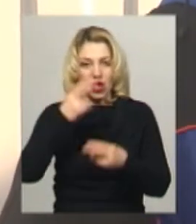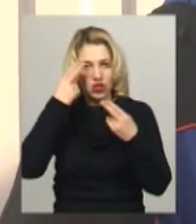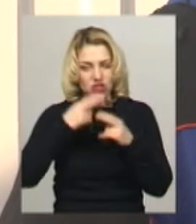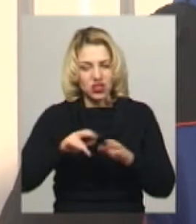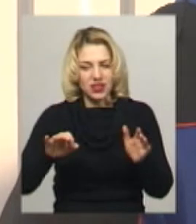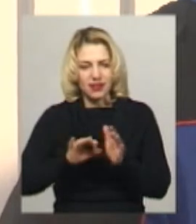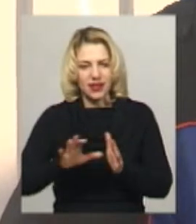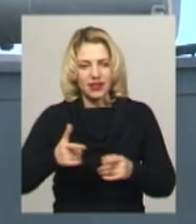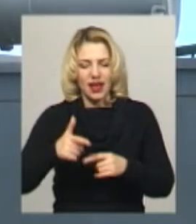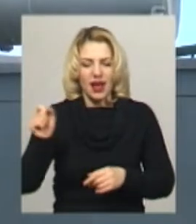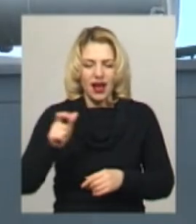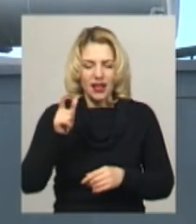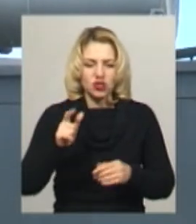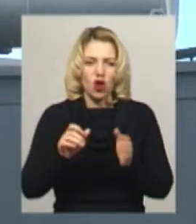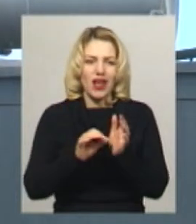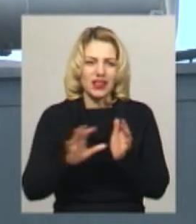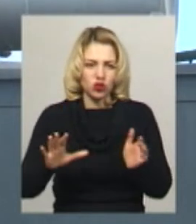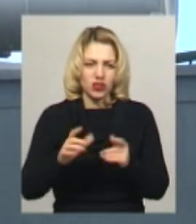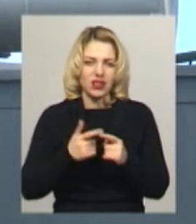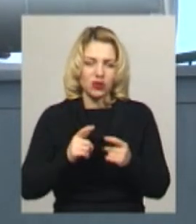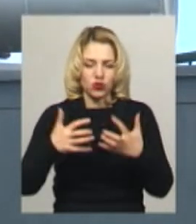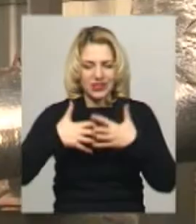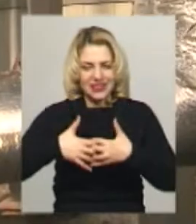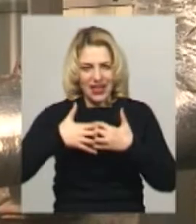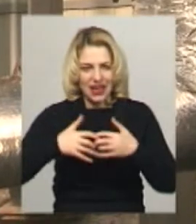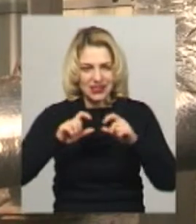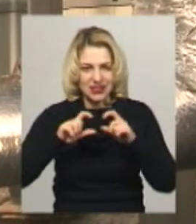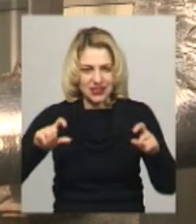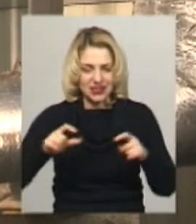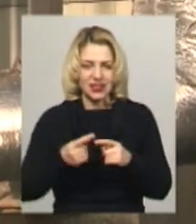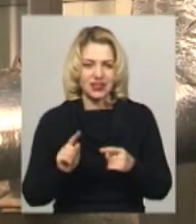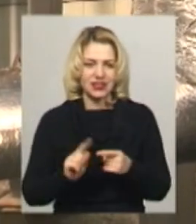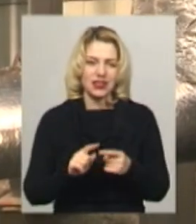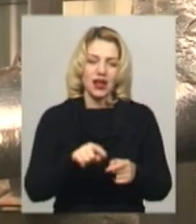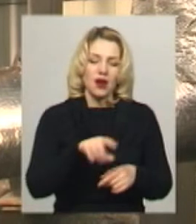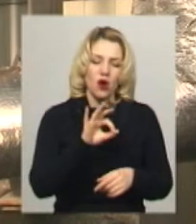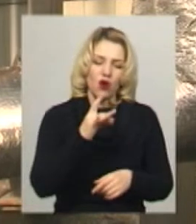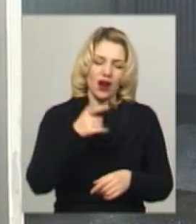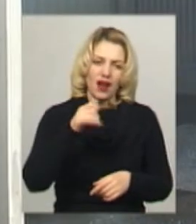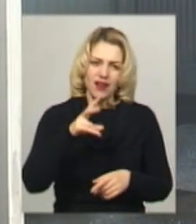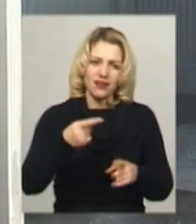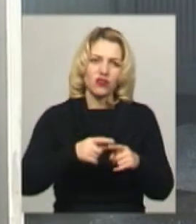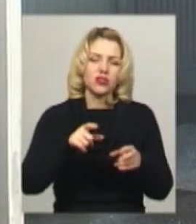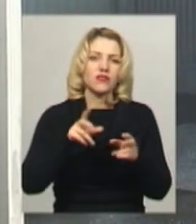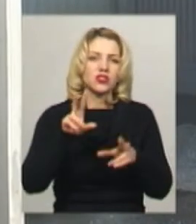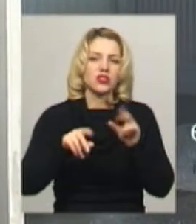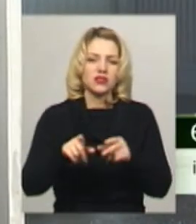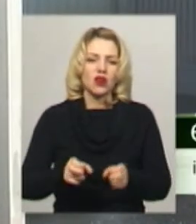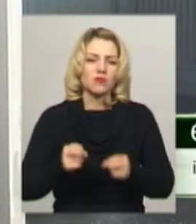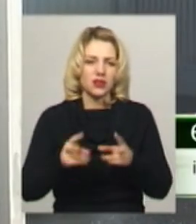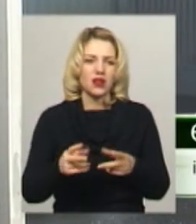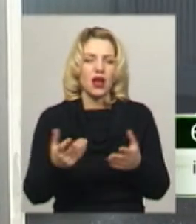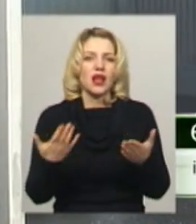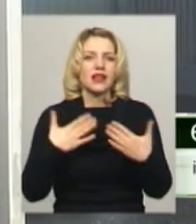газоелектрогенераторної станції Євгена Окулика, газ метан, який утворюється при розкладі органічних відходів, вибухонебезпечний. Для чого призначена дана